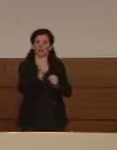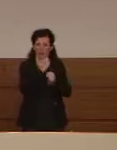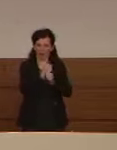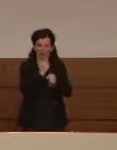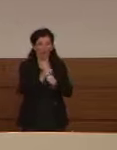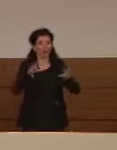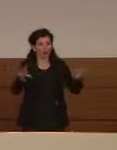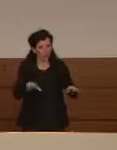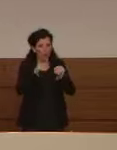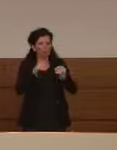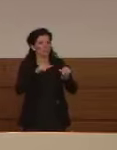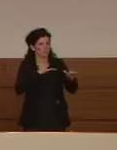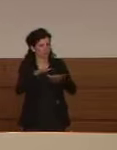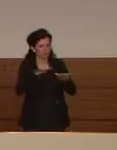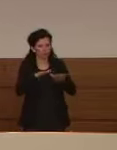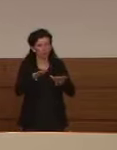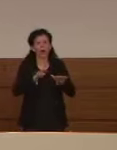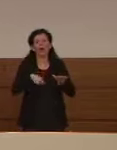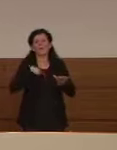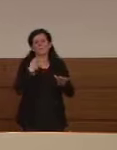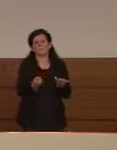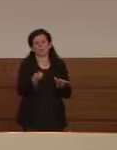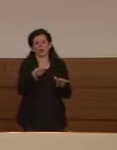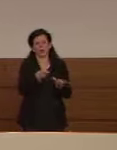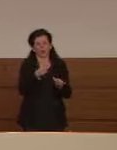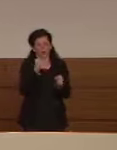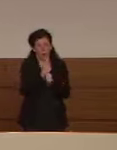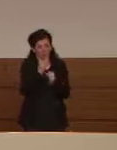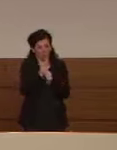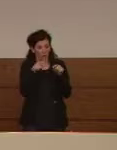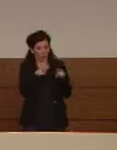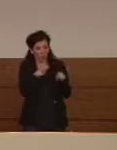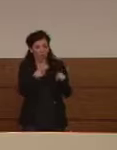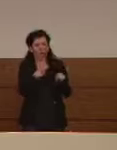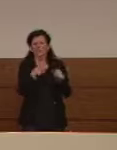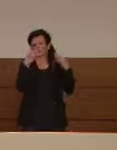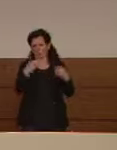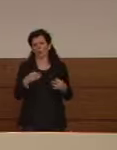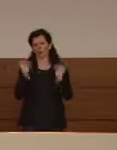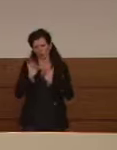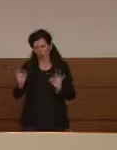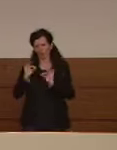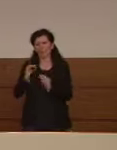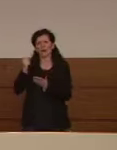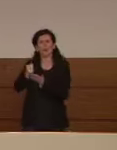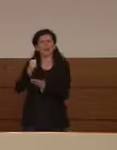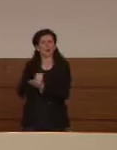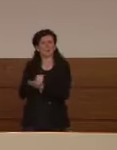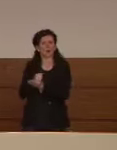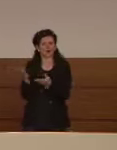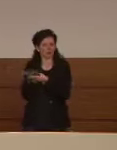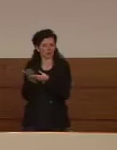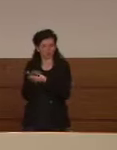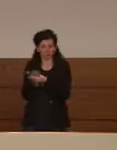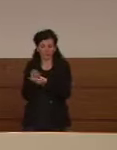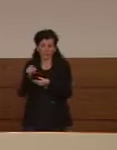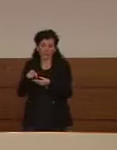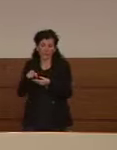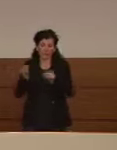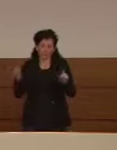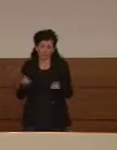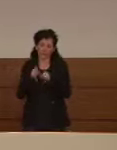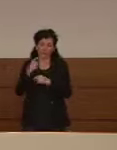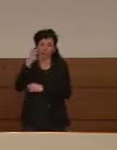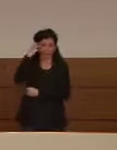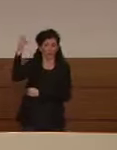poi sulla base di questo lavoro ci sarà un report e sarà anche lì il decisore politico a